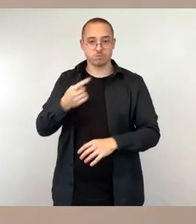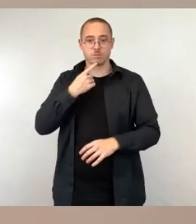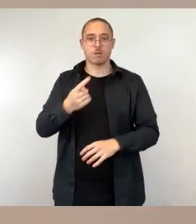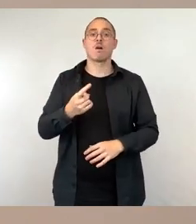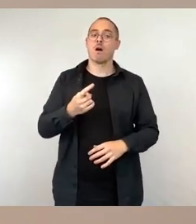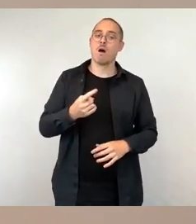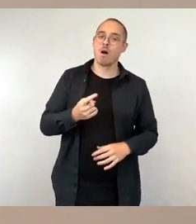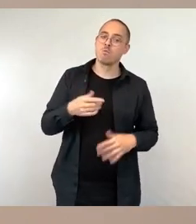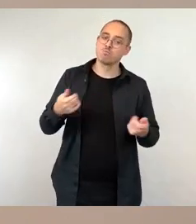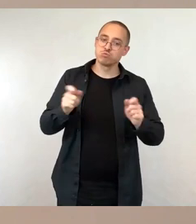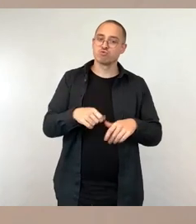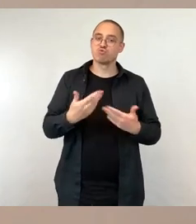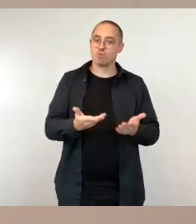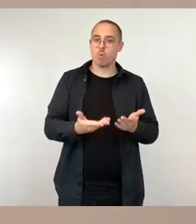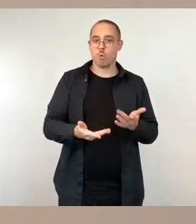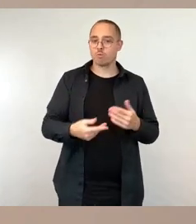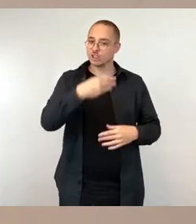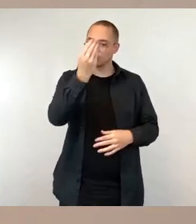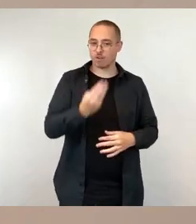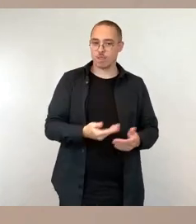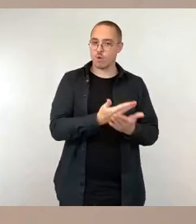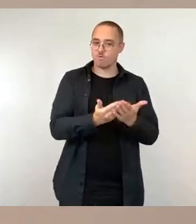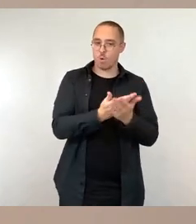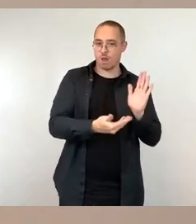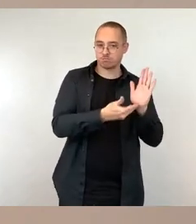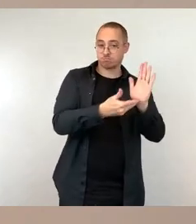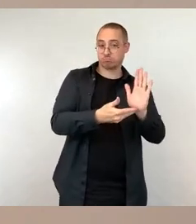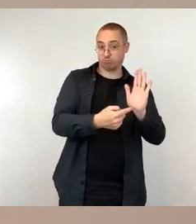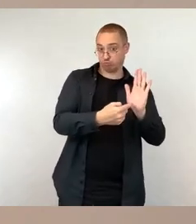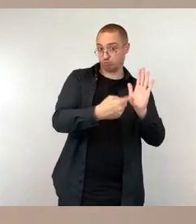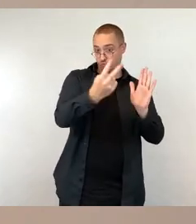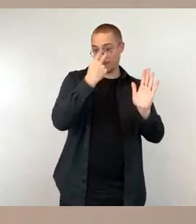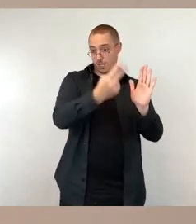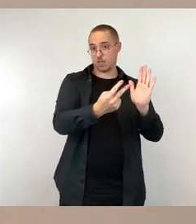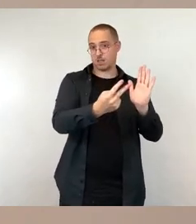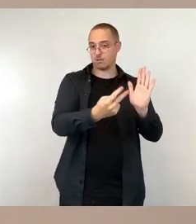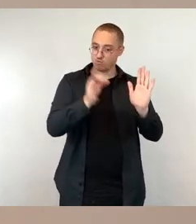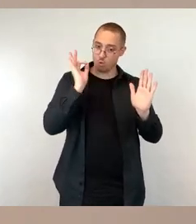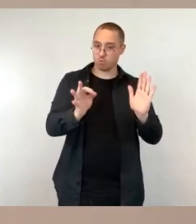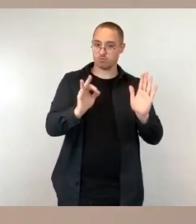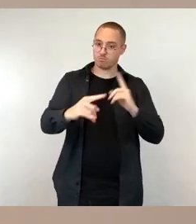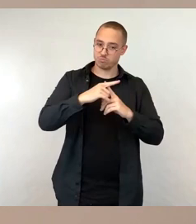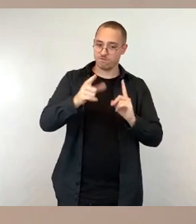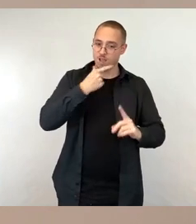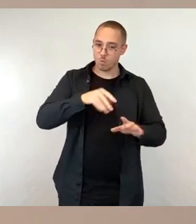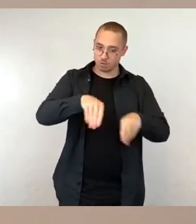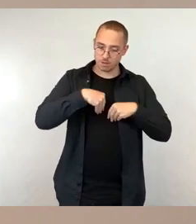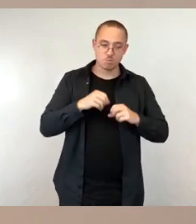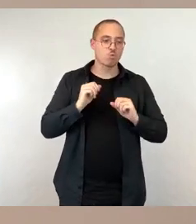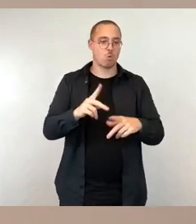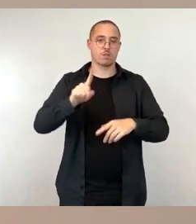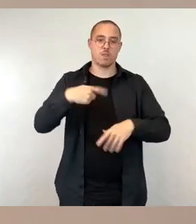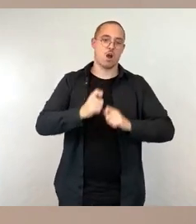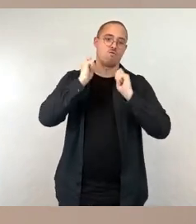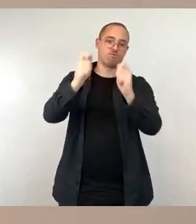Beschluss für diesen gestalterischen Entwurf, wie Sie ihn hier sehen, fassen. Dann soll der Auftrag zur Aufstellung ausgelöst werden und